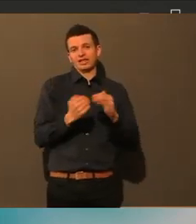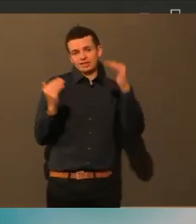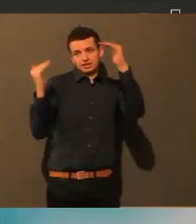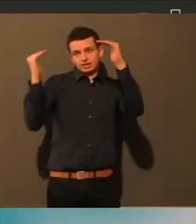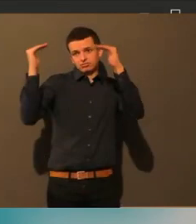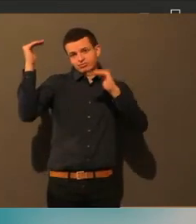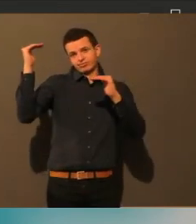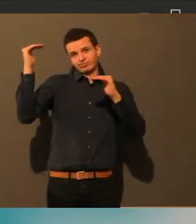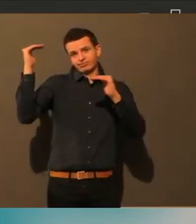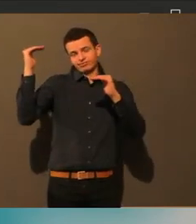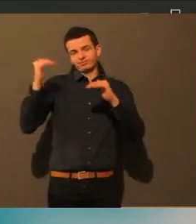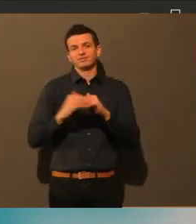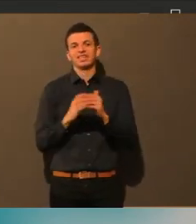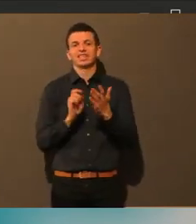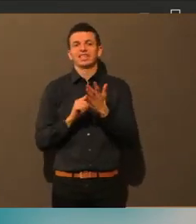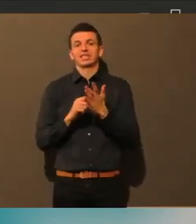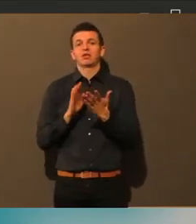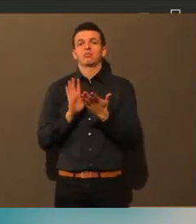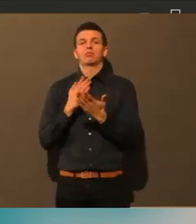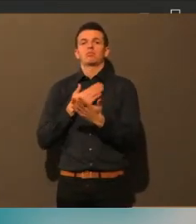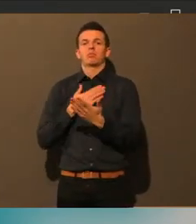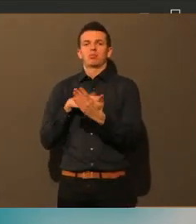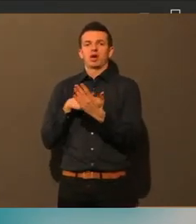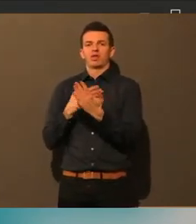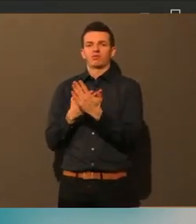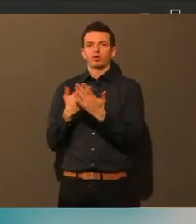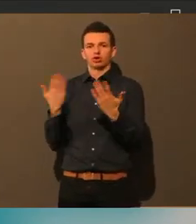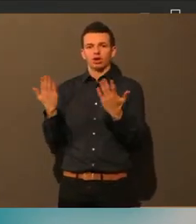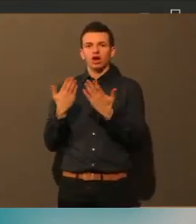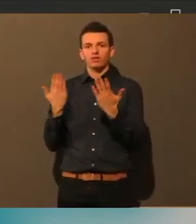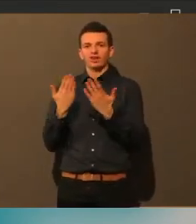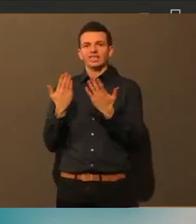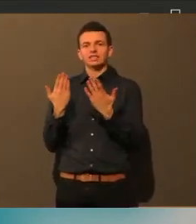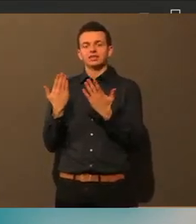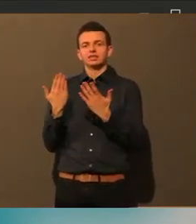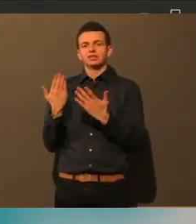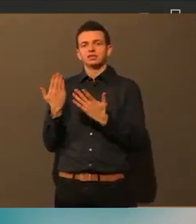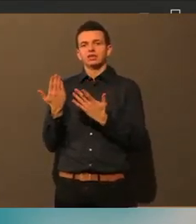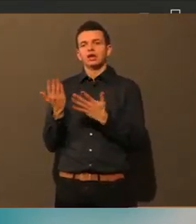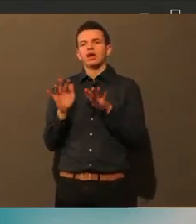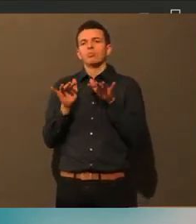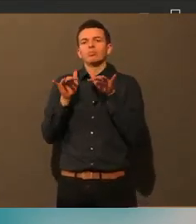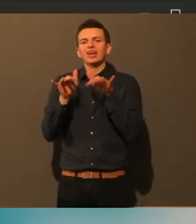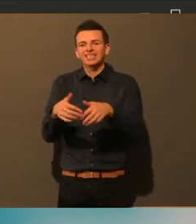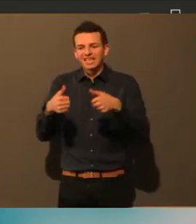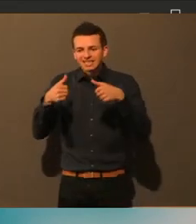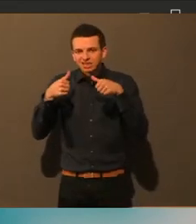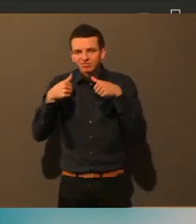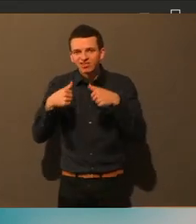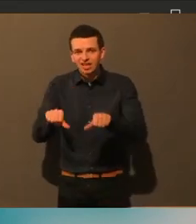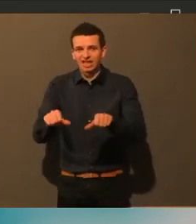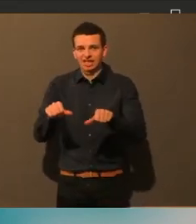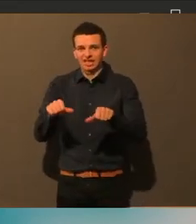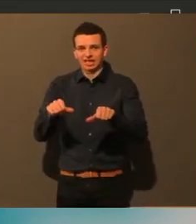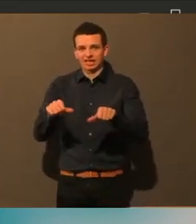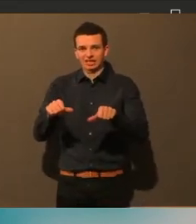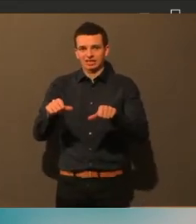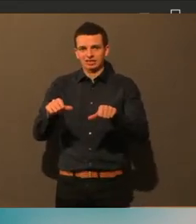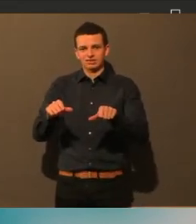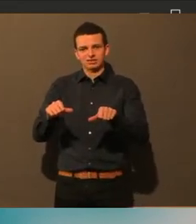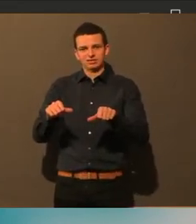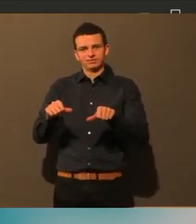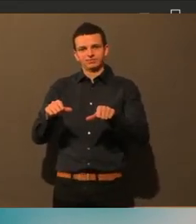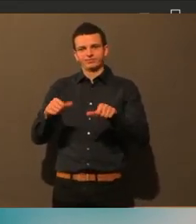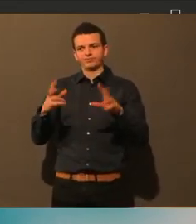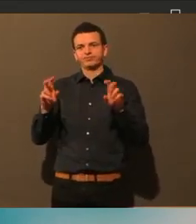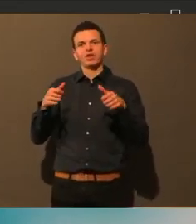wäre, dass man die Präsenzpflicht in der Schule in einer Pandemiezeit einfach aussetzt. Dass Familien, wenn sie das anders stemmen können, die Kinder mit